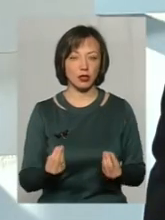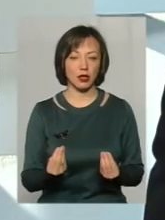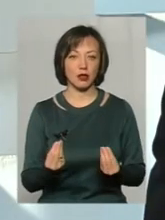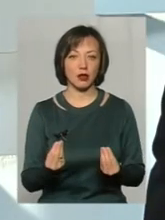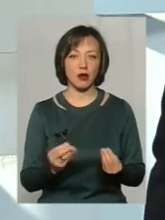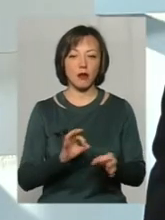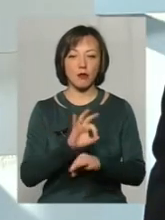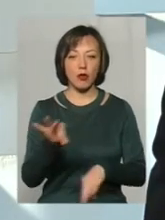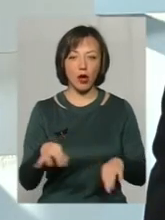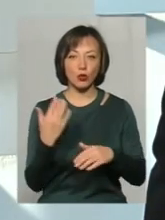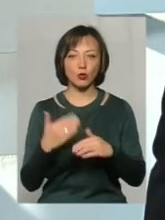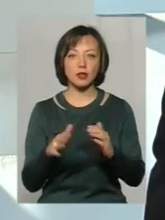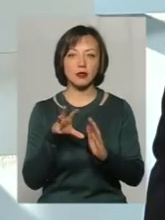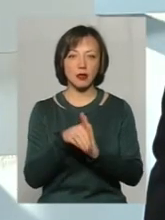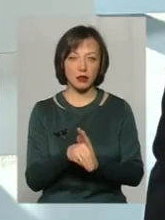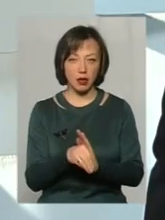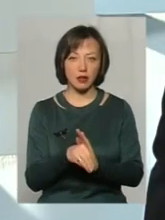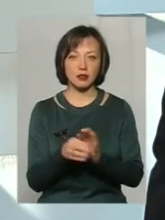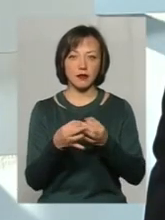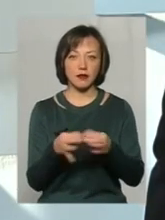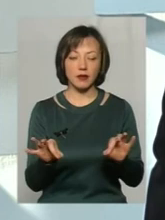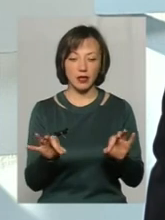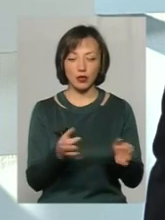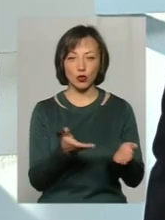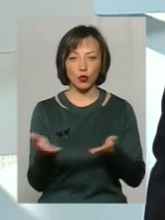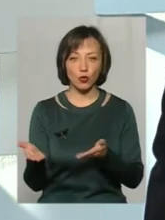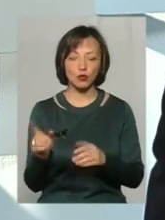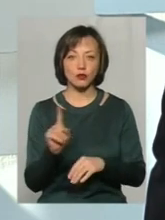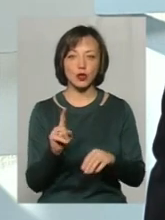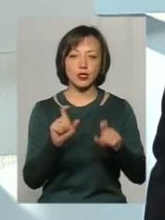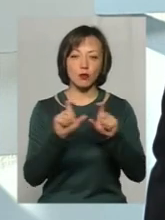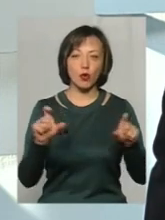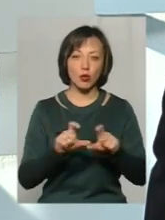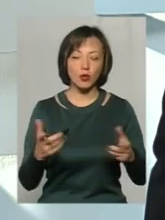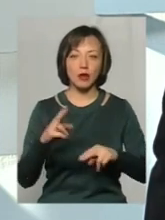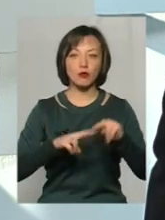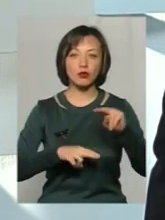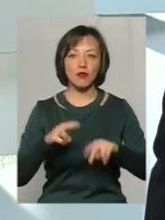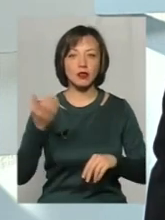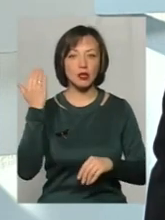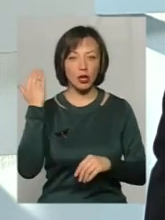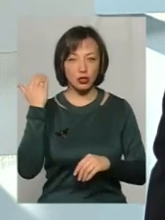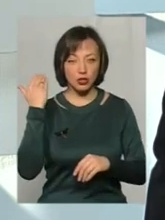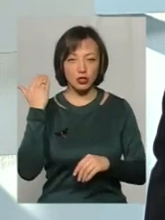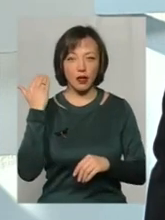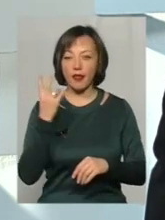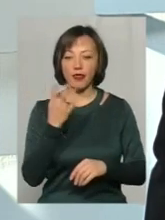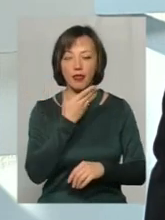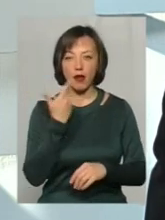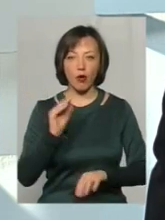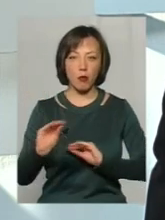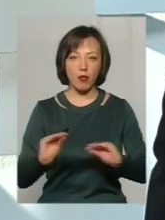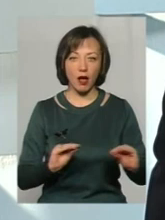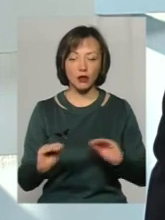в проєктах вже закладається вільний доступ для того, щоб ті споруди, які будувалися раніше, вони не обладнані